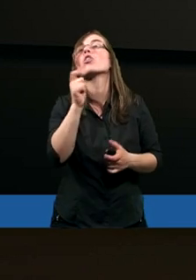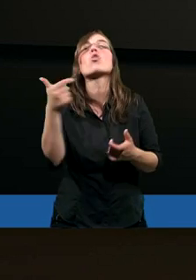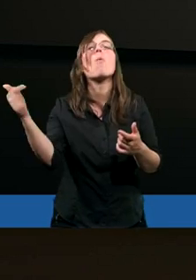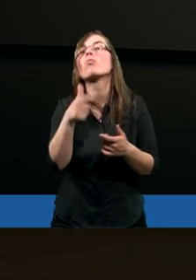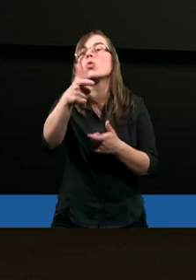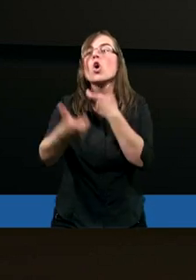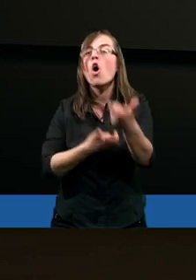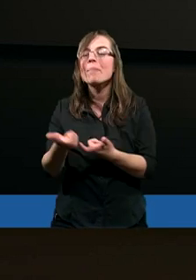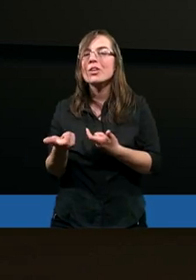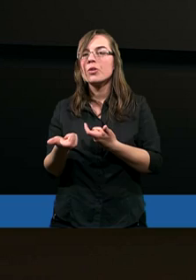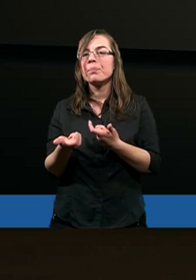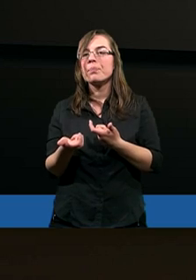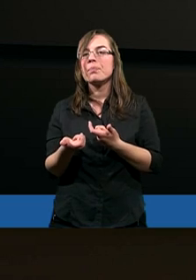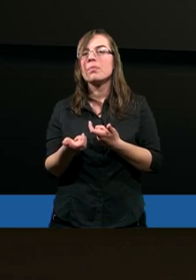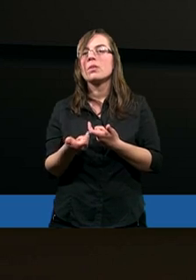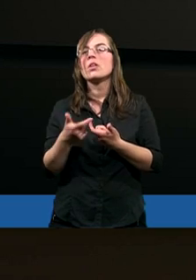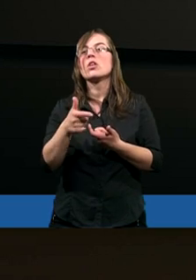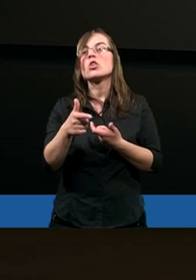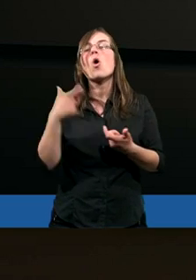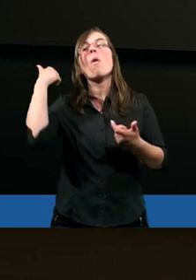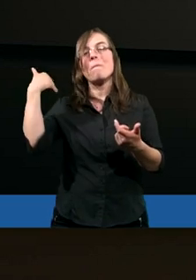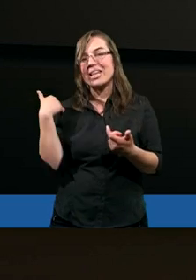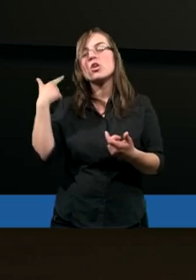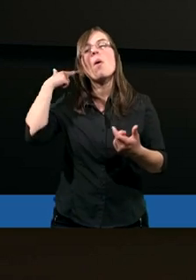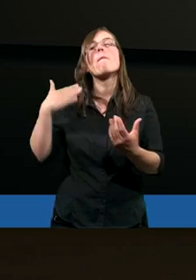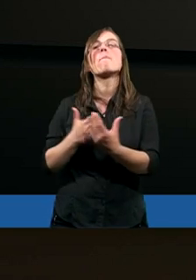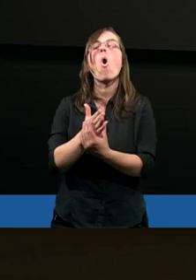co musisz zrobić, to być posłuszny.